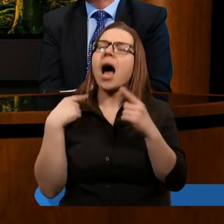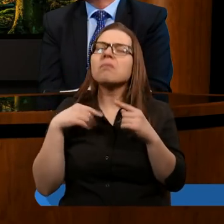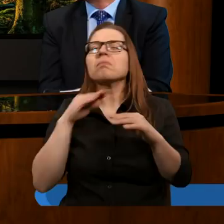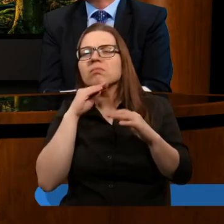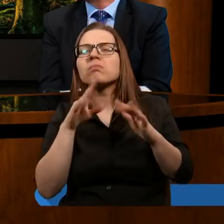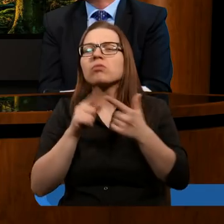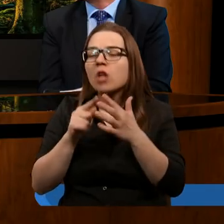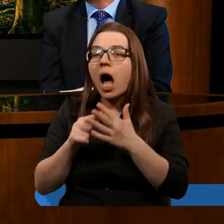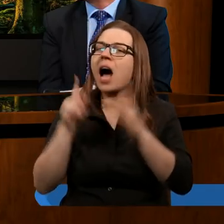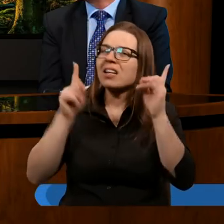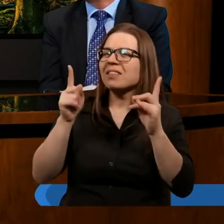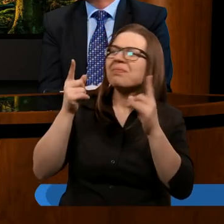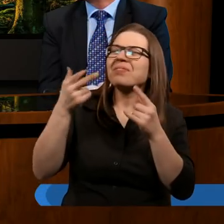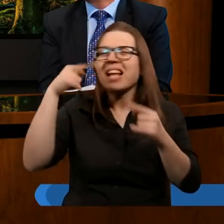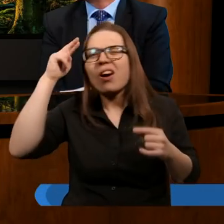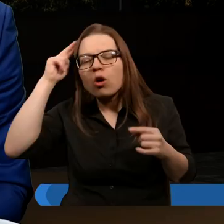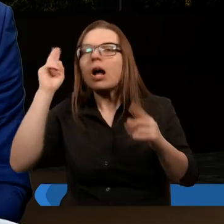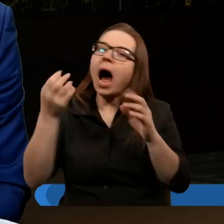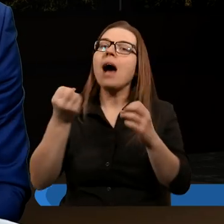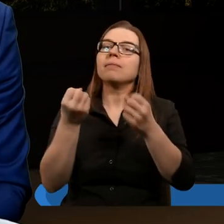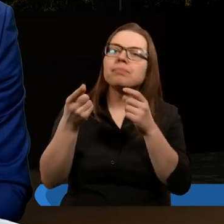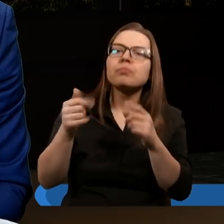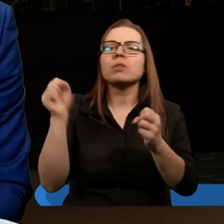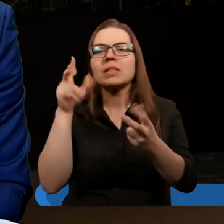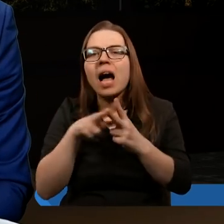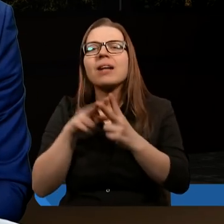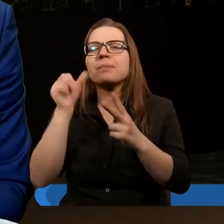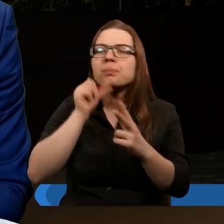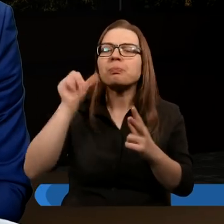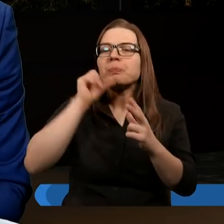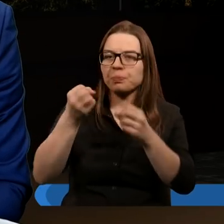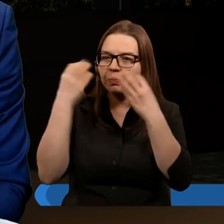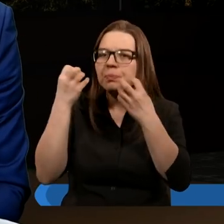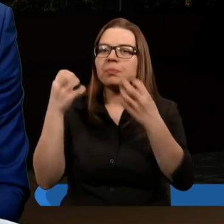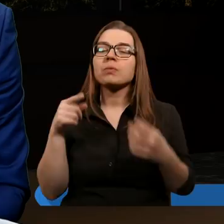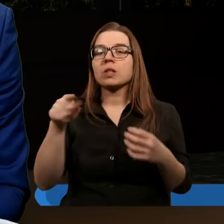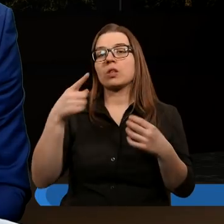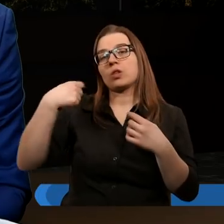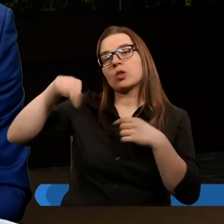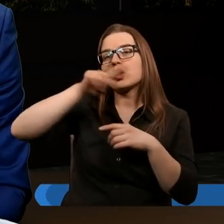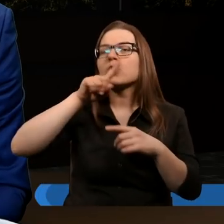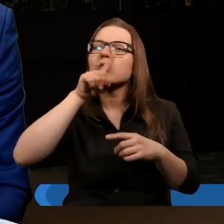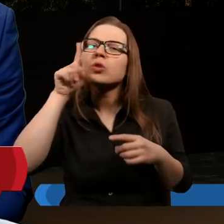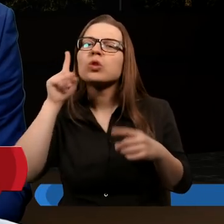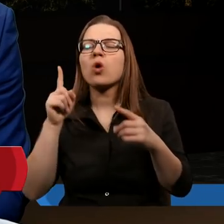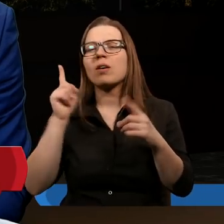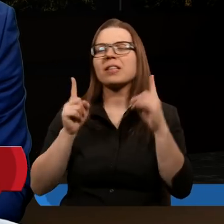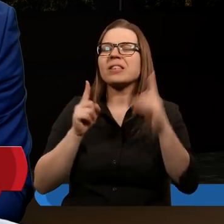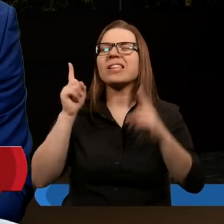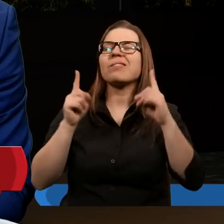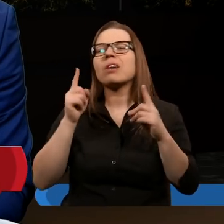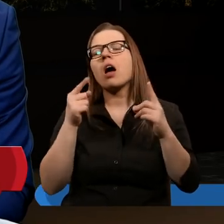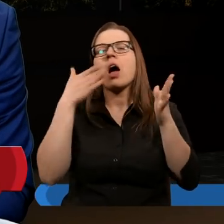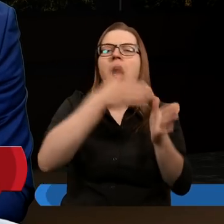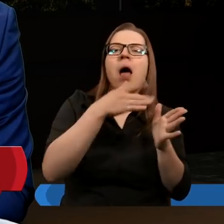do odkrycia właśnie. I rzeczywiście mi się wydaje, że ludzie szukają pewnej sensacji w Księdze Objawienia i Daniela,